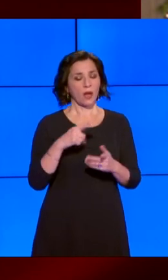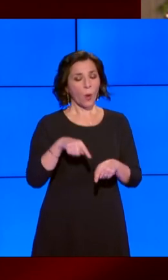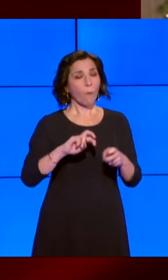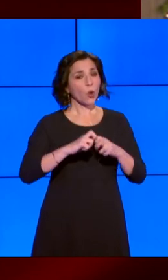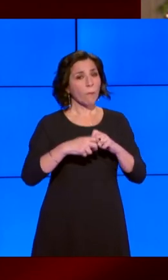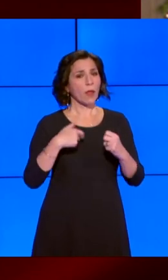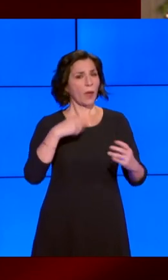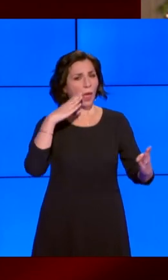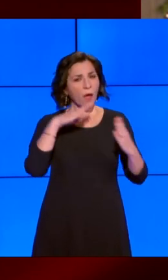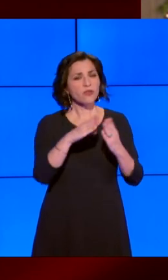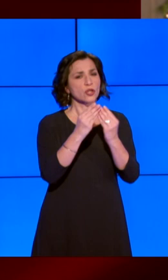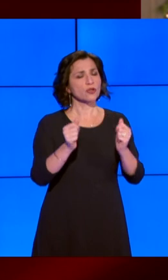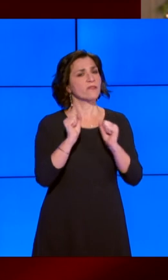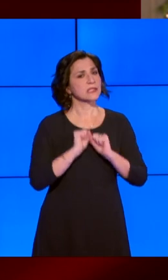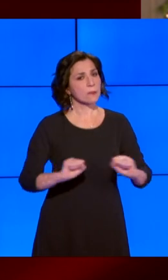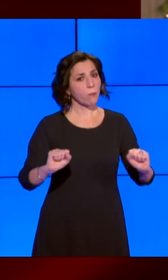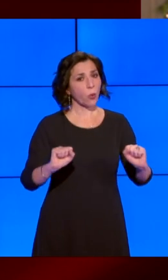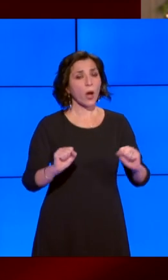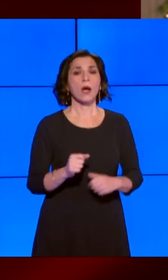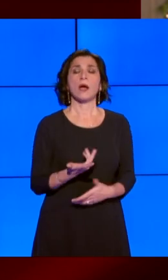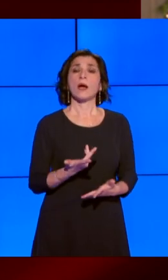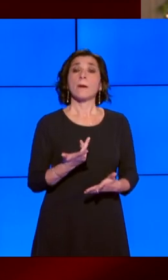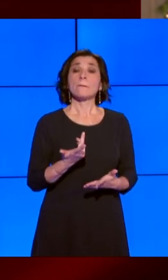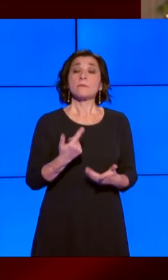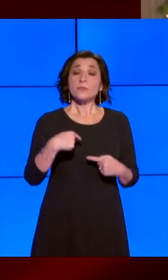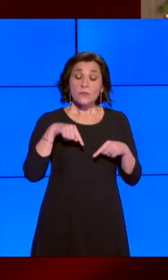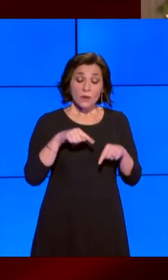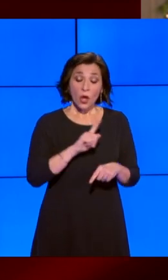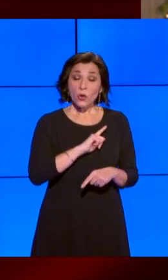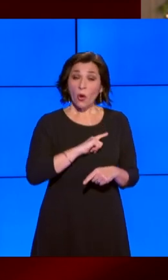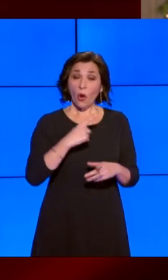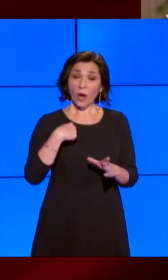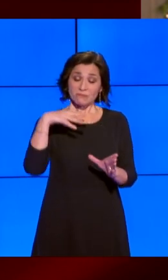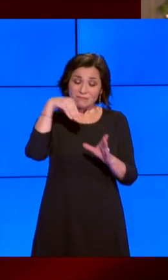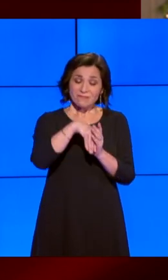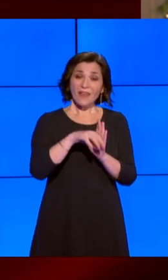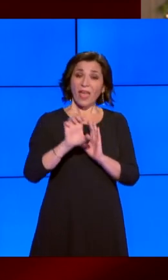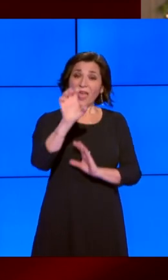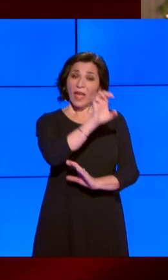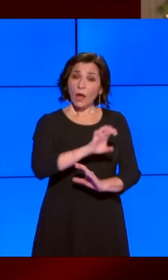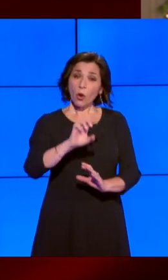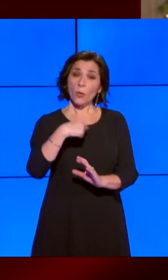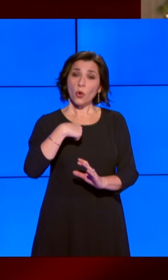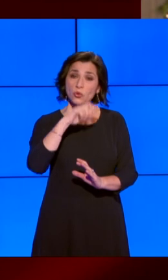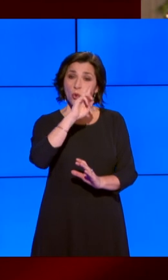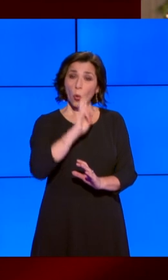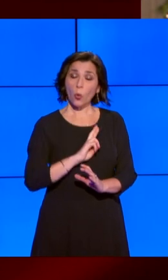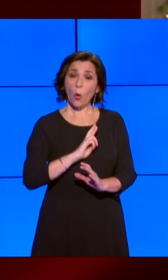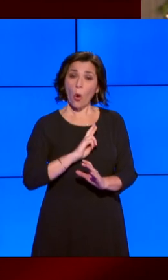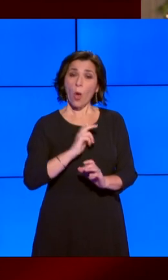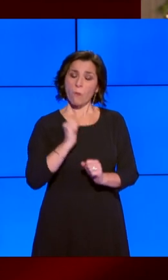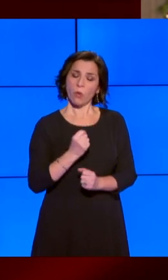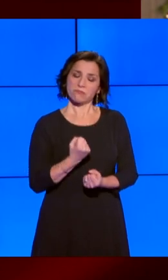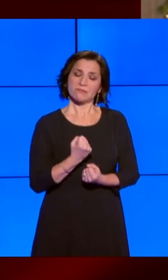e per svolgere inoltre un ruolo incisivo nella nostra Europa e nella intera comunità internazionale.